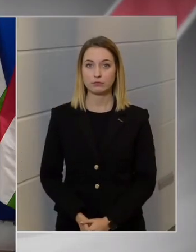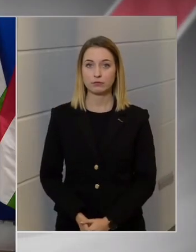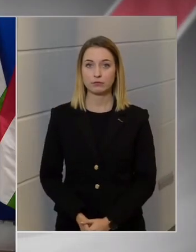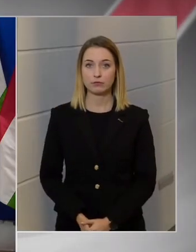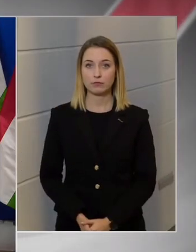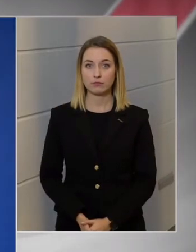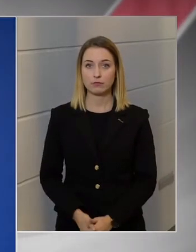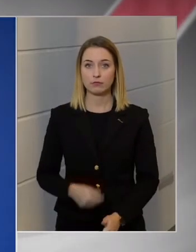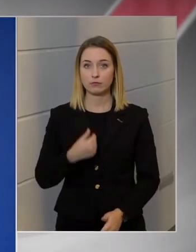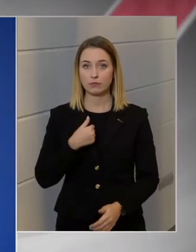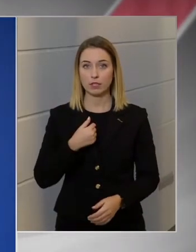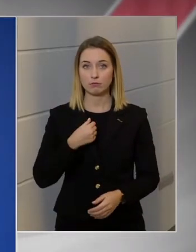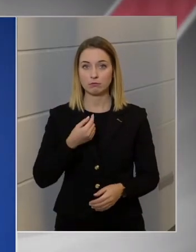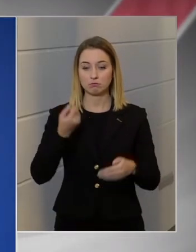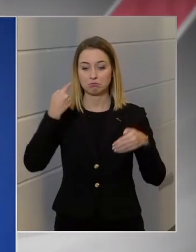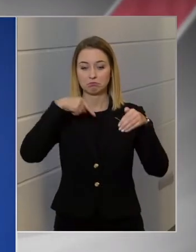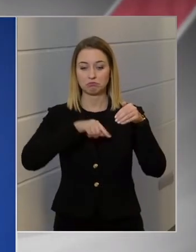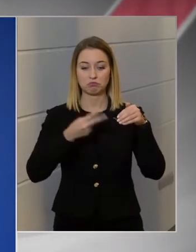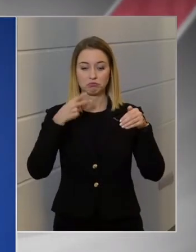Ebben én nem látok bele.